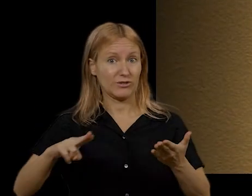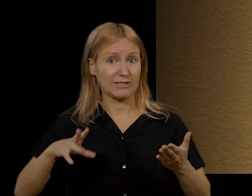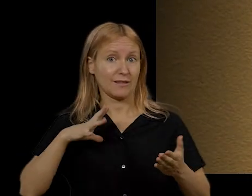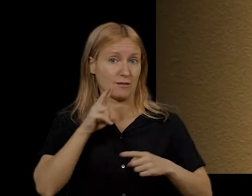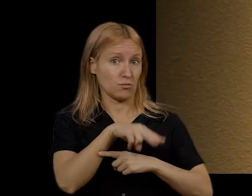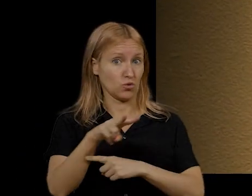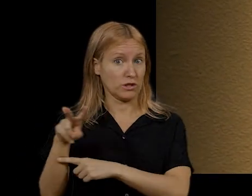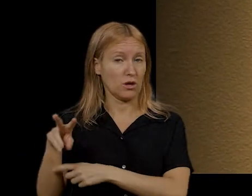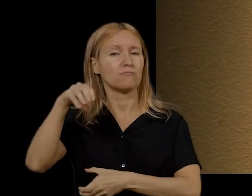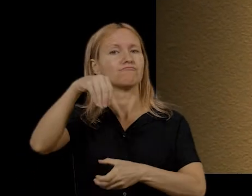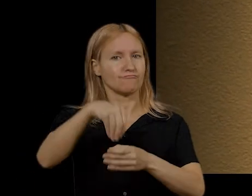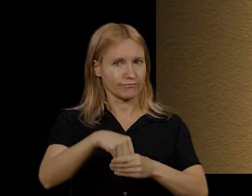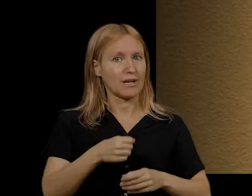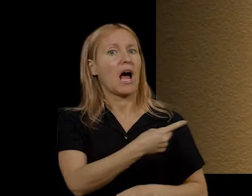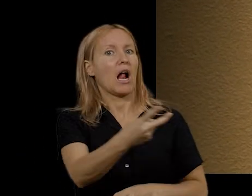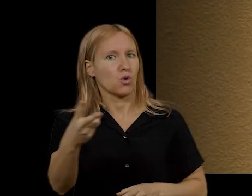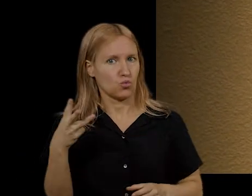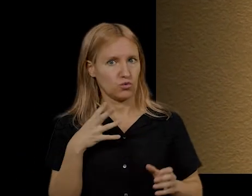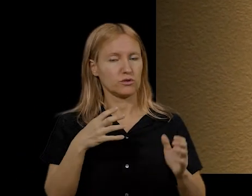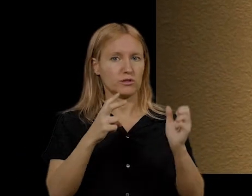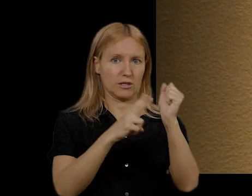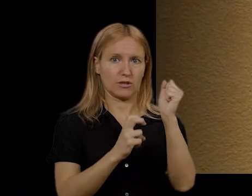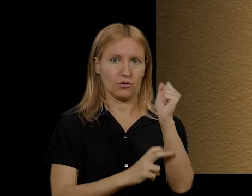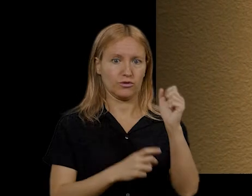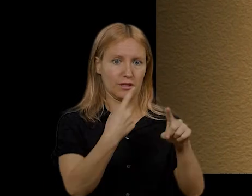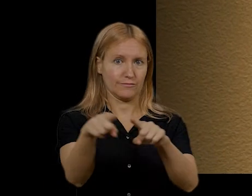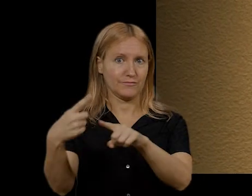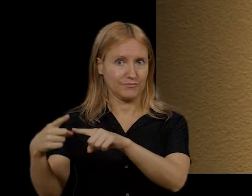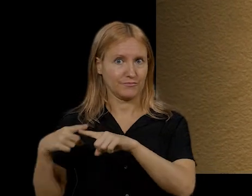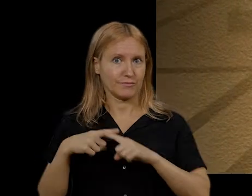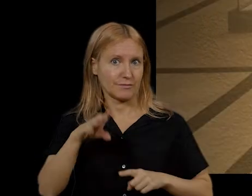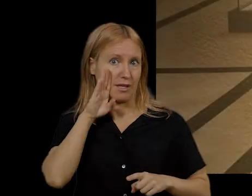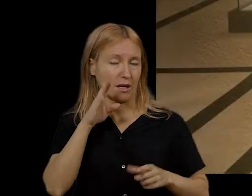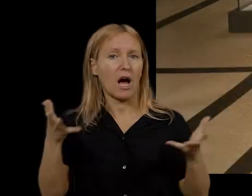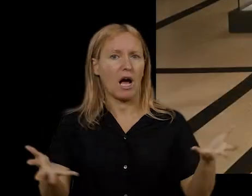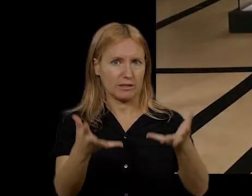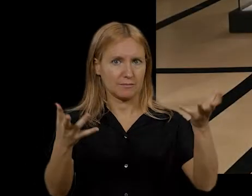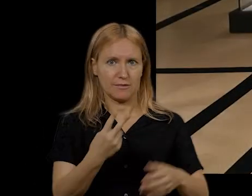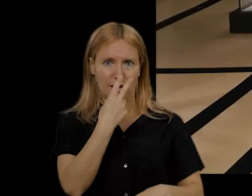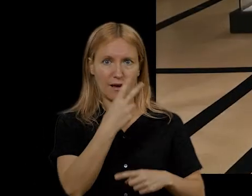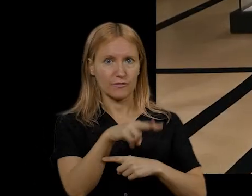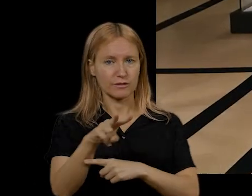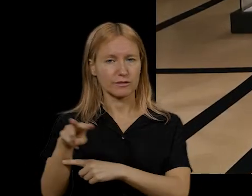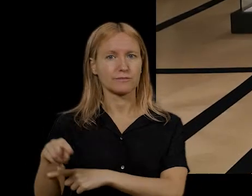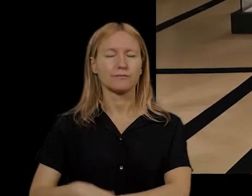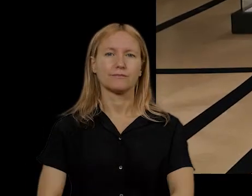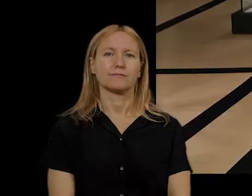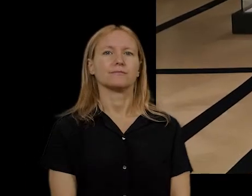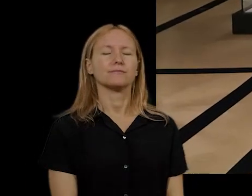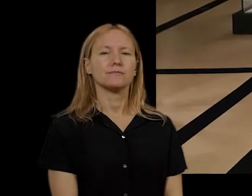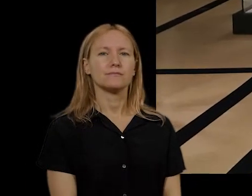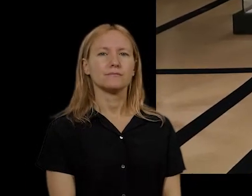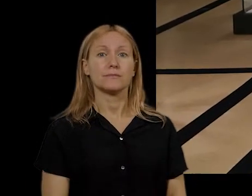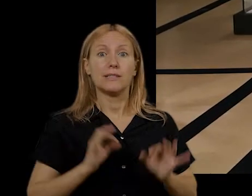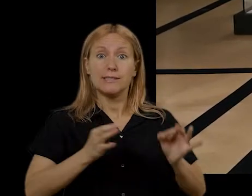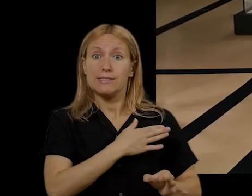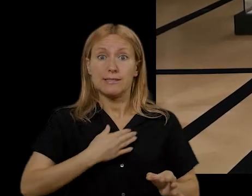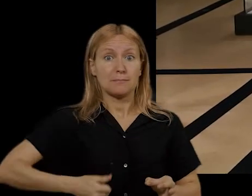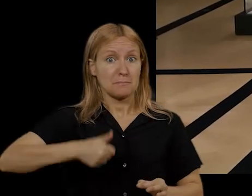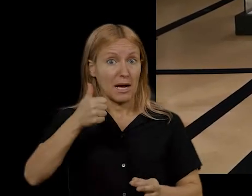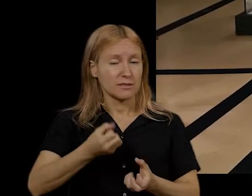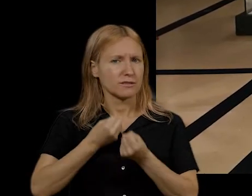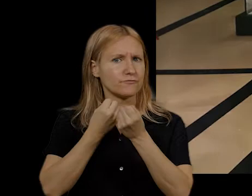A l'exposició permanent Tomàs Balvei, col·leccionista, del museu, s'hi poden veure algunes d'aquestes restes arqueològiques que et convidem a visitar.